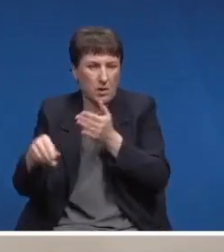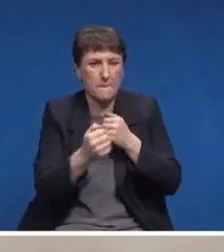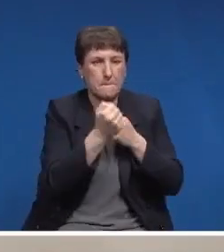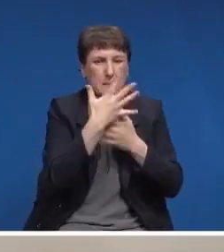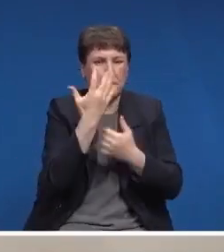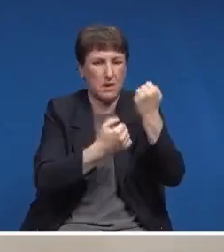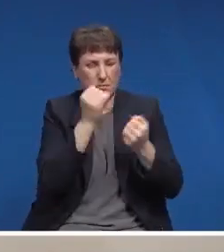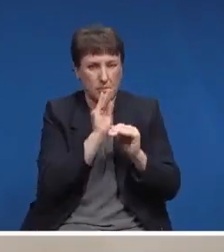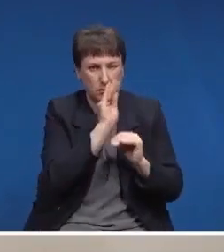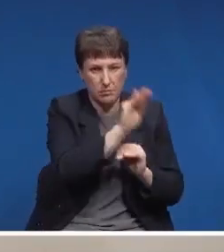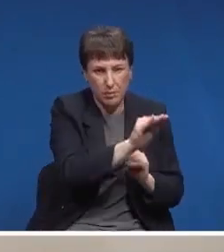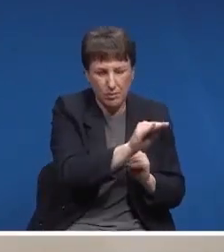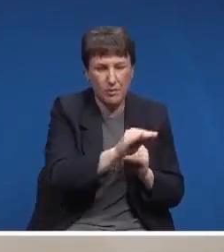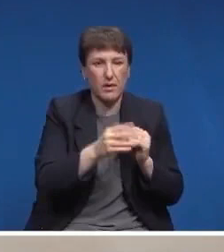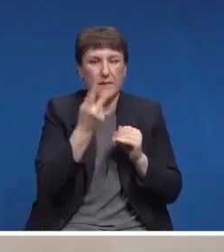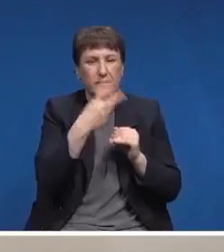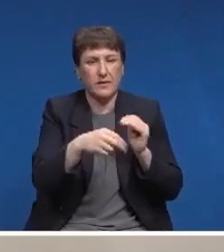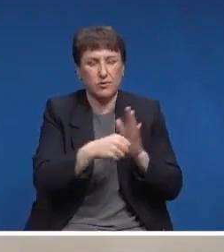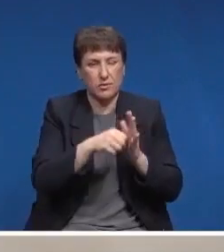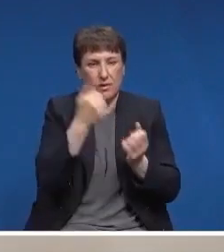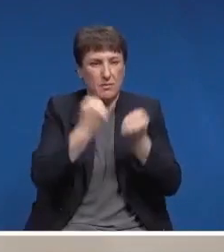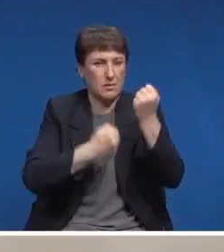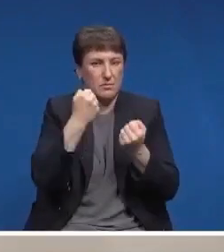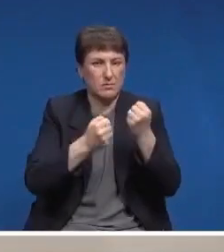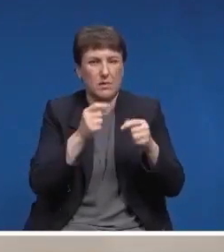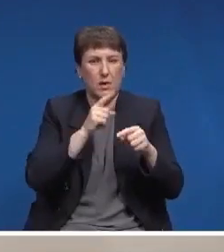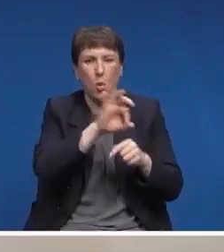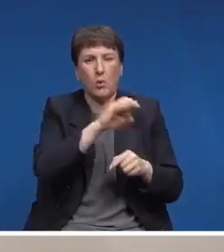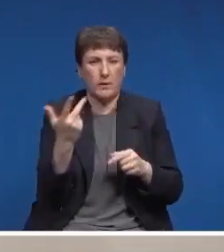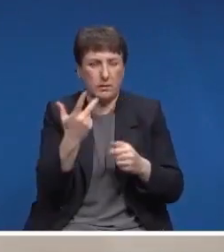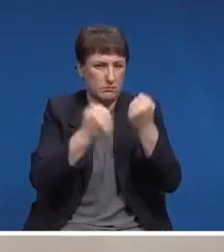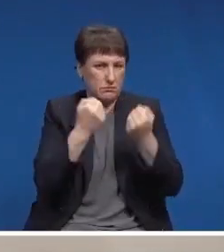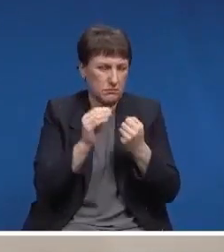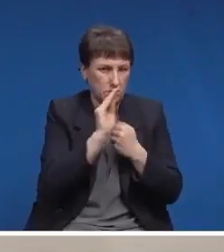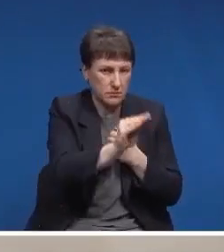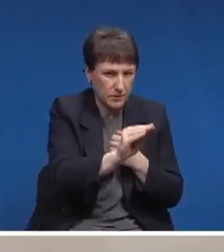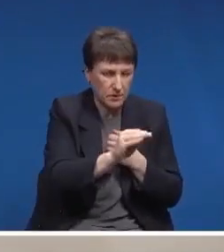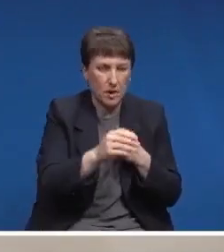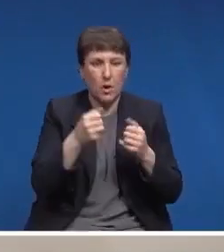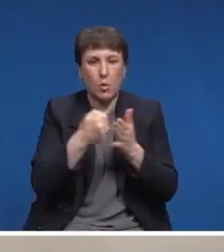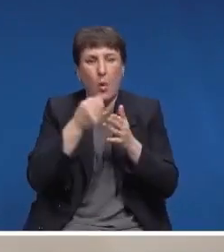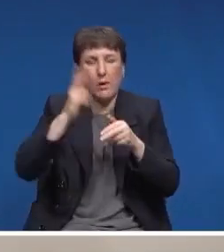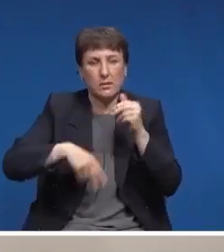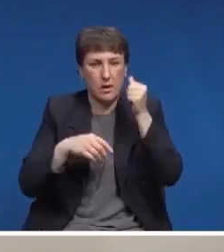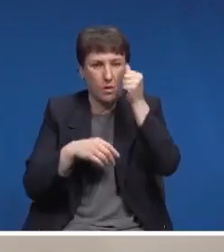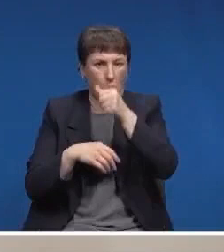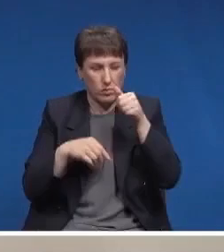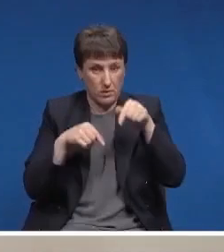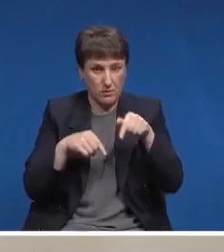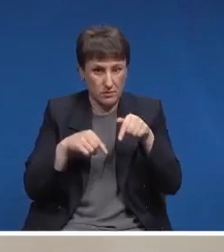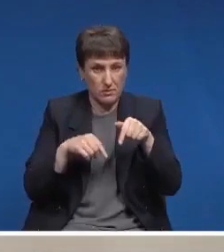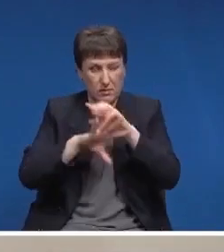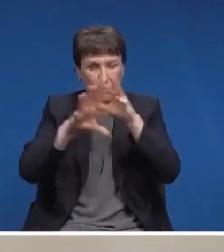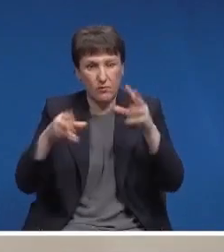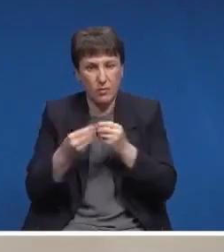санитарного транспорта и 26 автомобилей скорой медицинской помощи. До конца года за счет